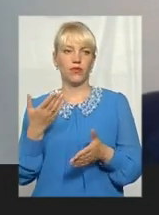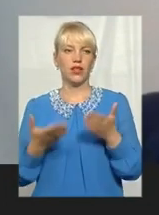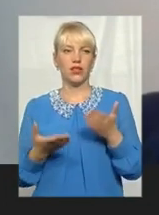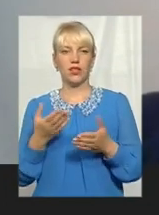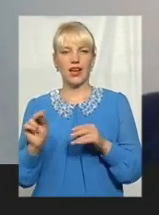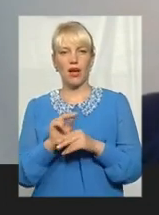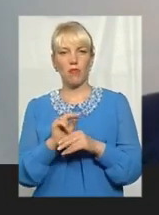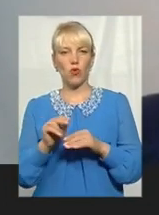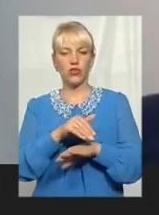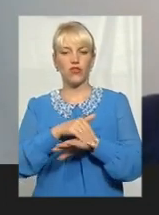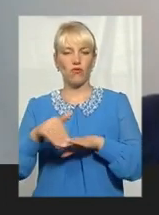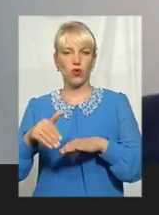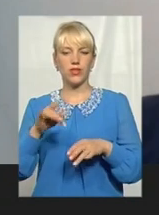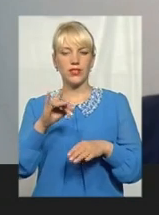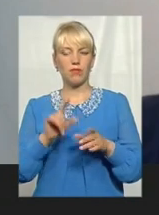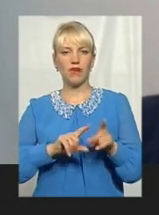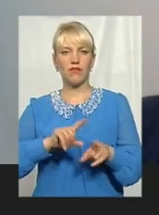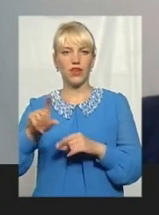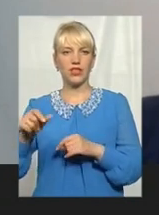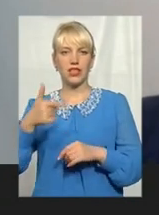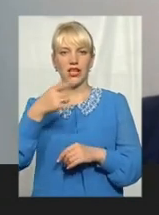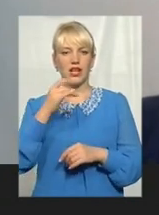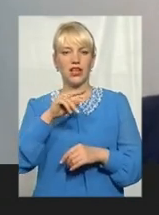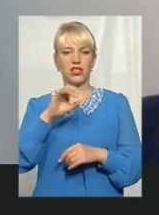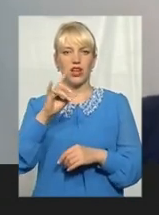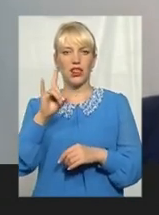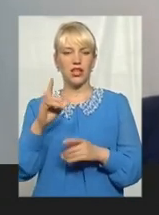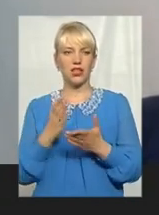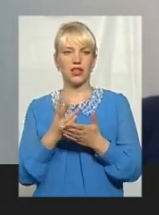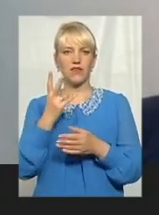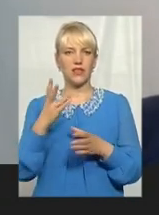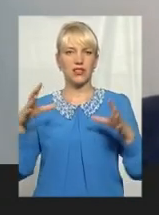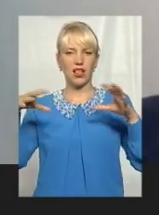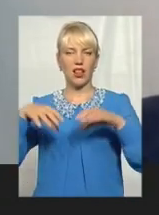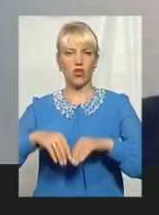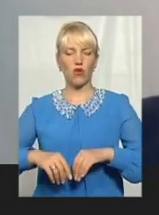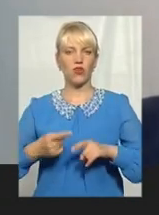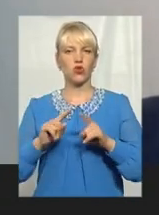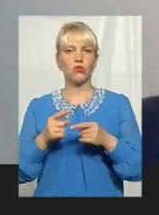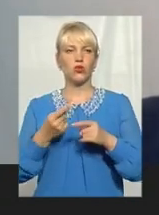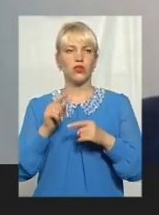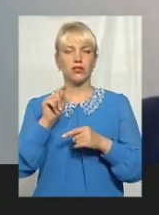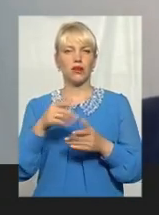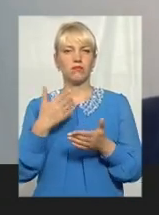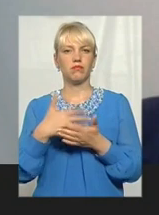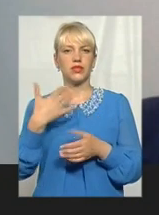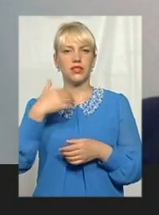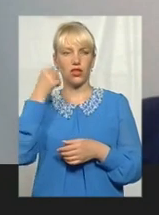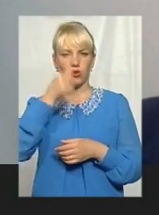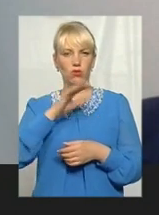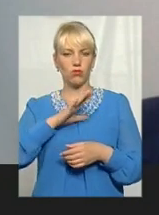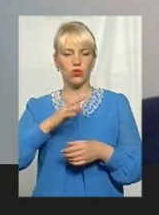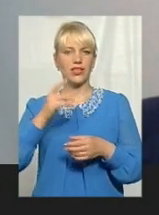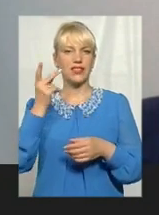ремонті вулиці при виїзді з Гречани є дві складових полик. Чому там 50 років завжди була